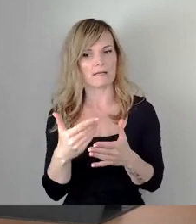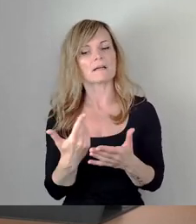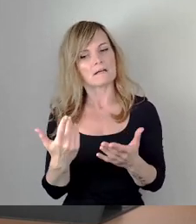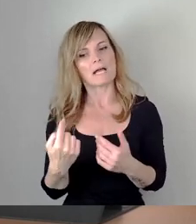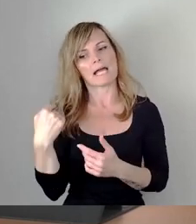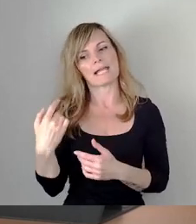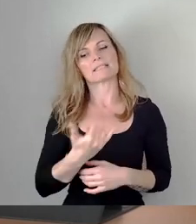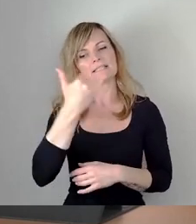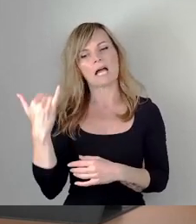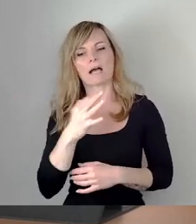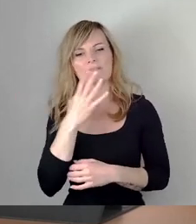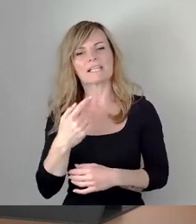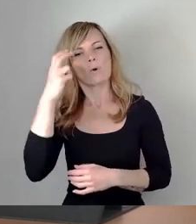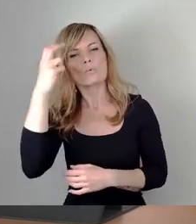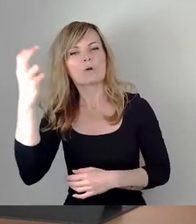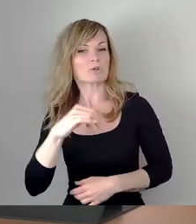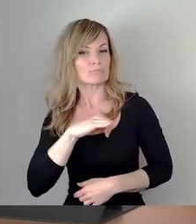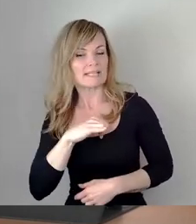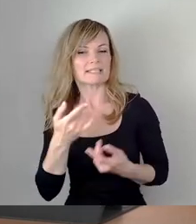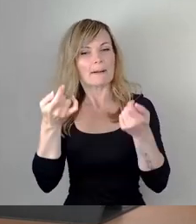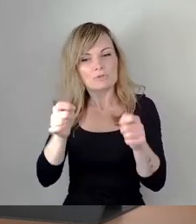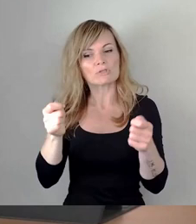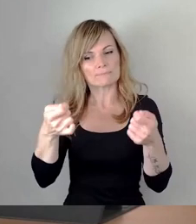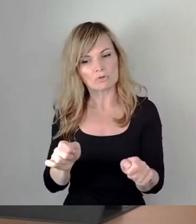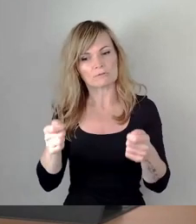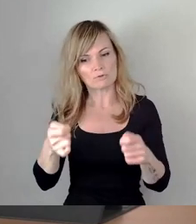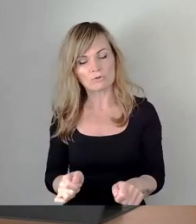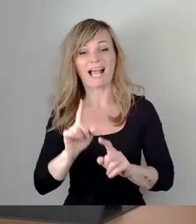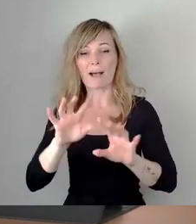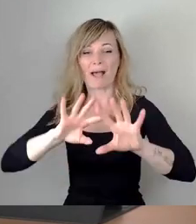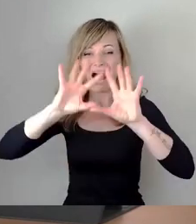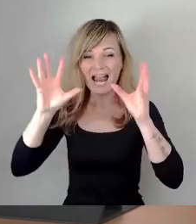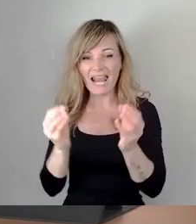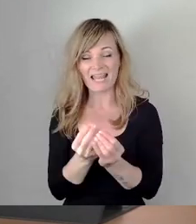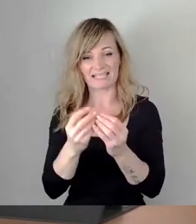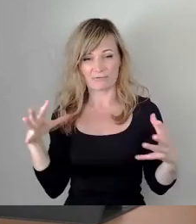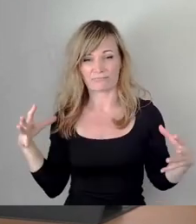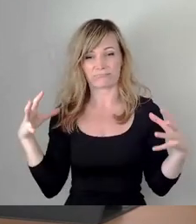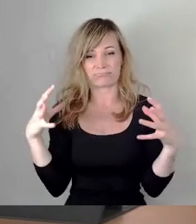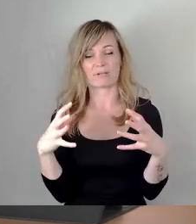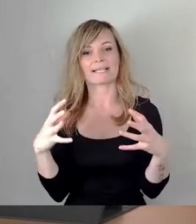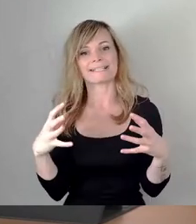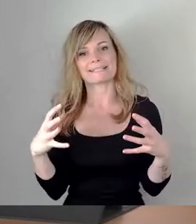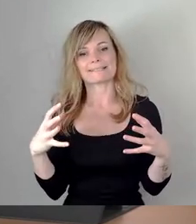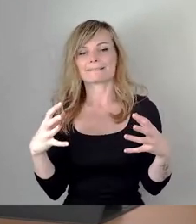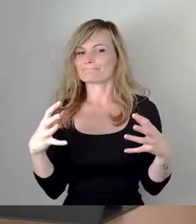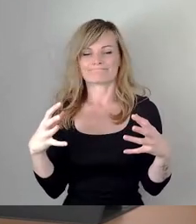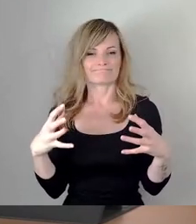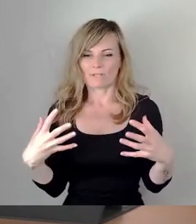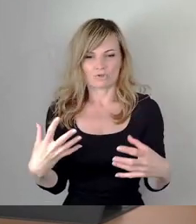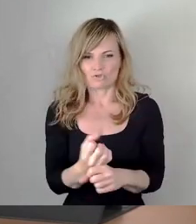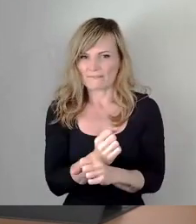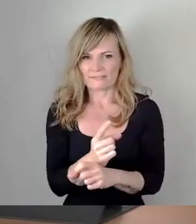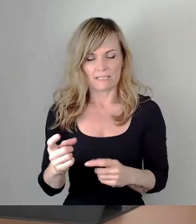Beschlüsse gefasst. Nur alles in der Addition ist weder kapazitativ noch finanziell